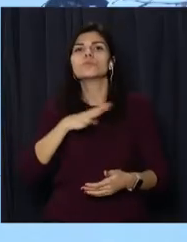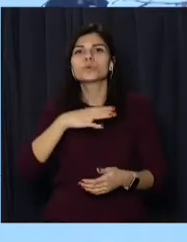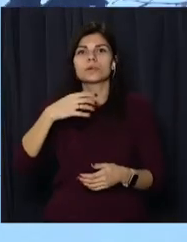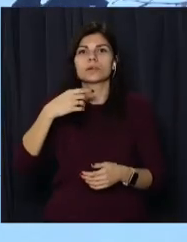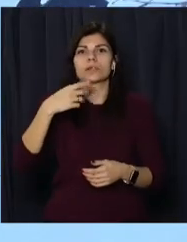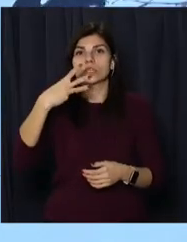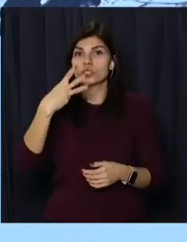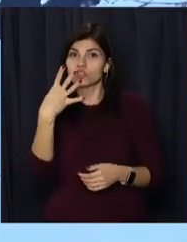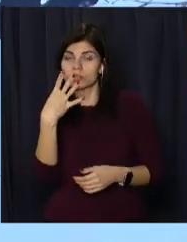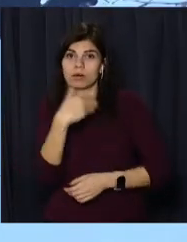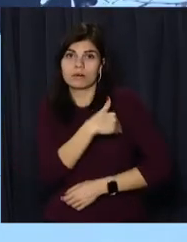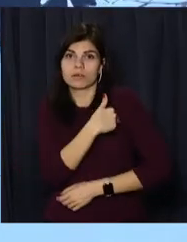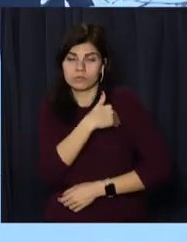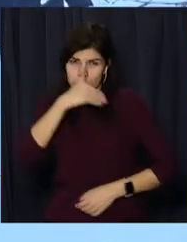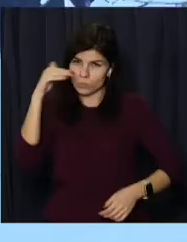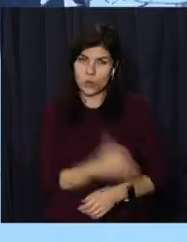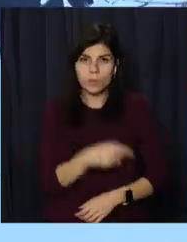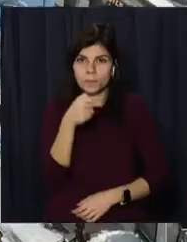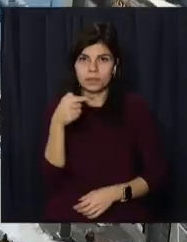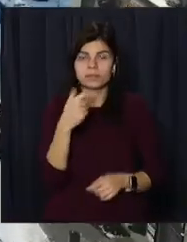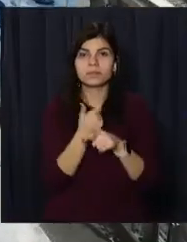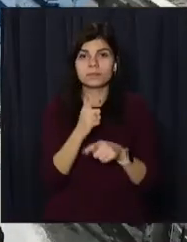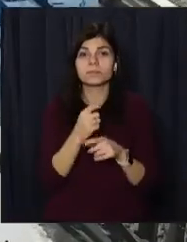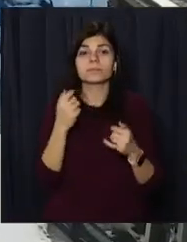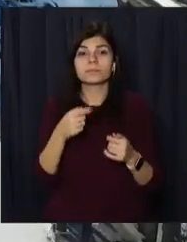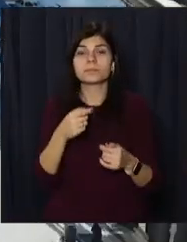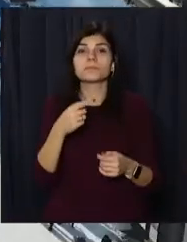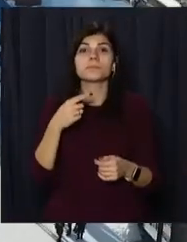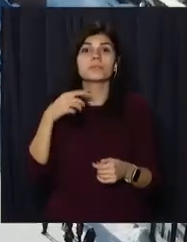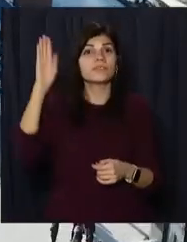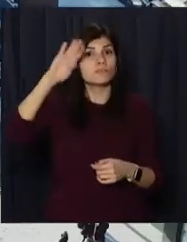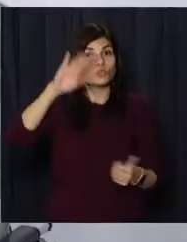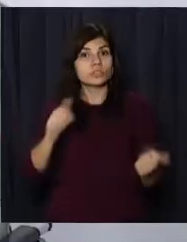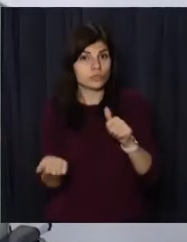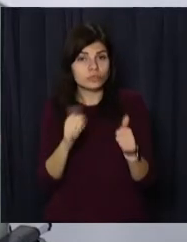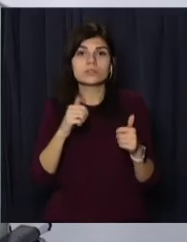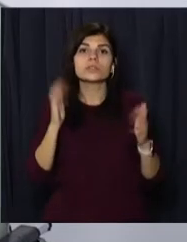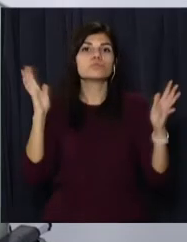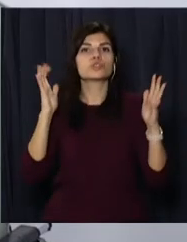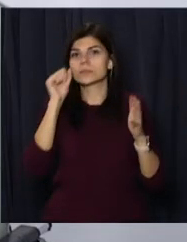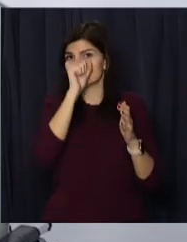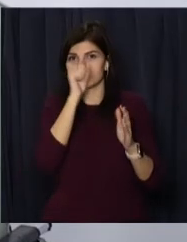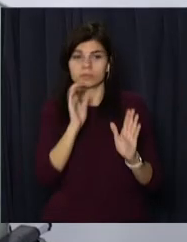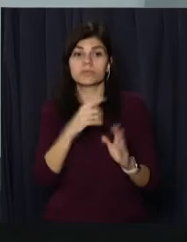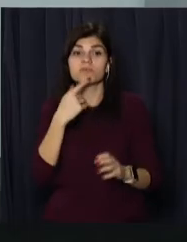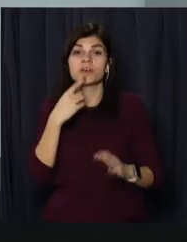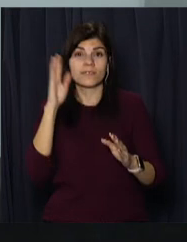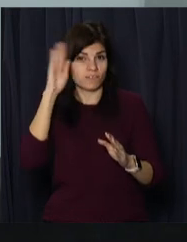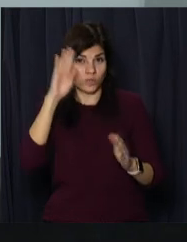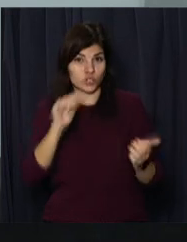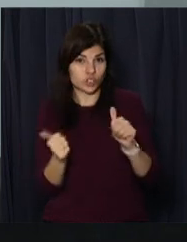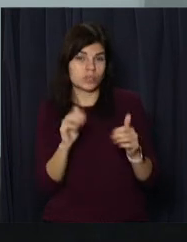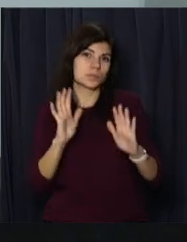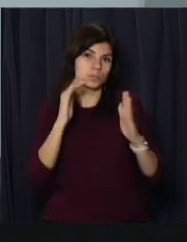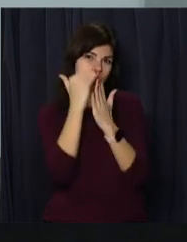34 градуси, нижче нуля. Великих морозів не очікують і на водохреща. На водохреща температури дещо нижчі